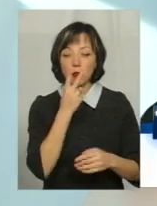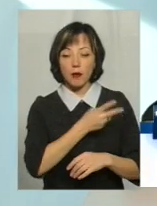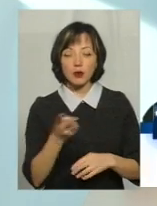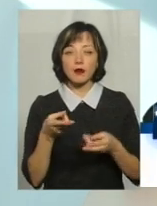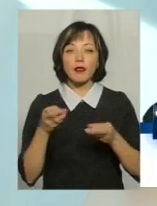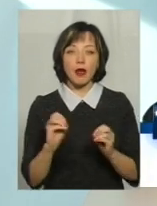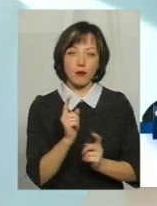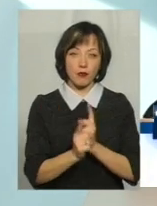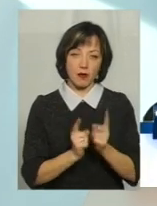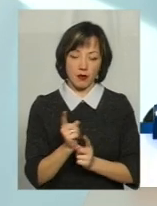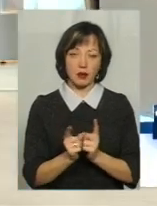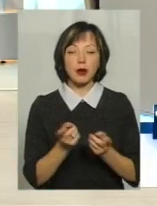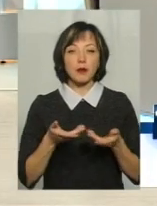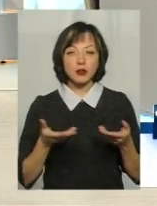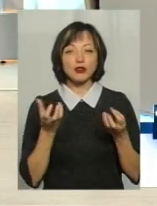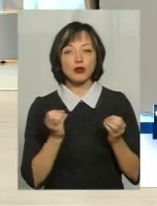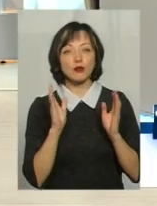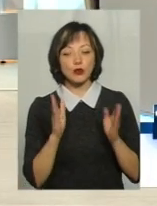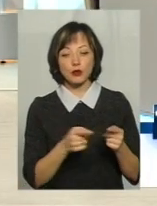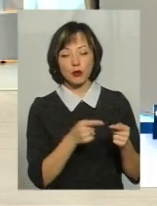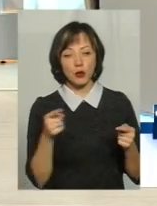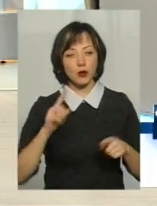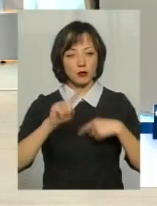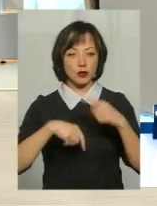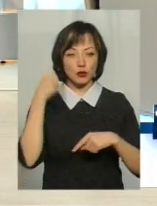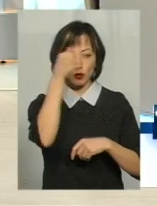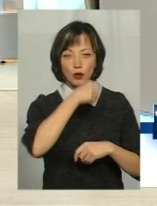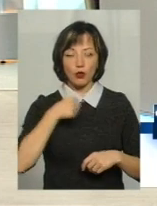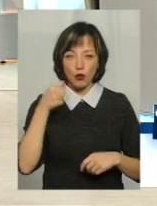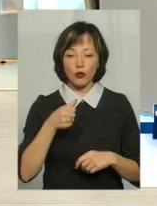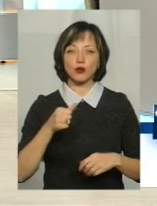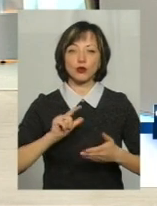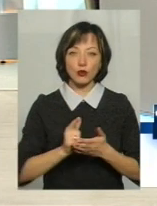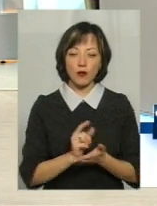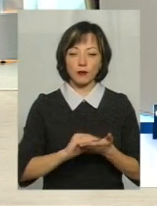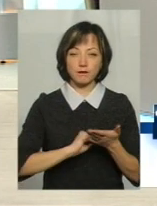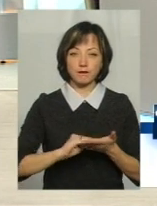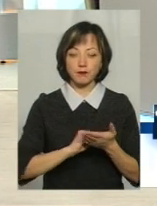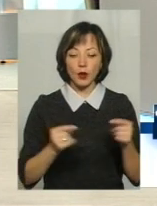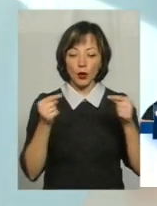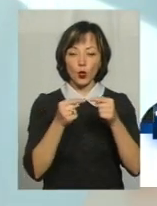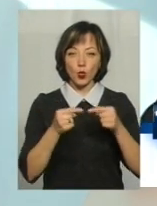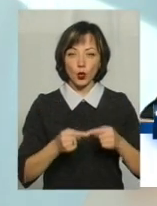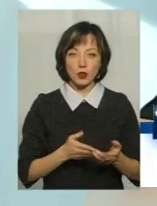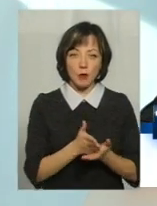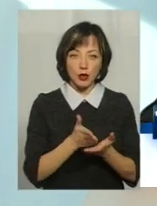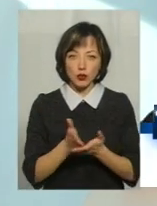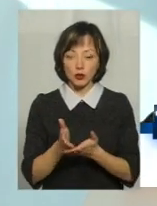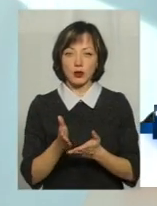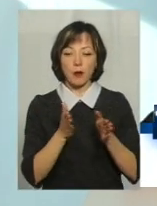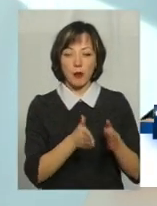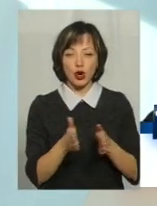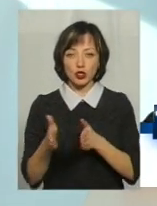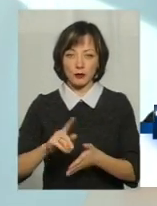де що поміняти. Тобто ми ще будемо протягом наступного року повертатися до уточнення маршрутів, до уточнення транспортної мережі.